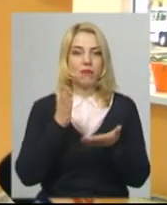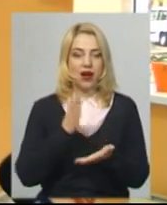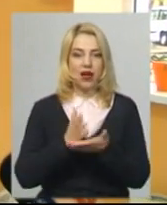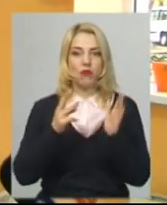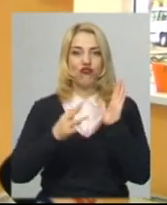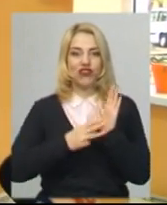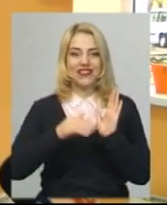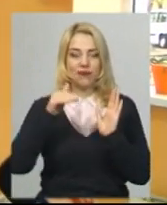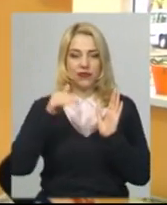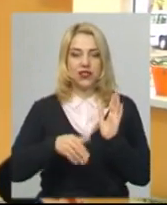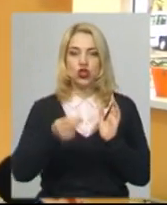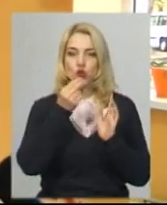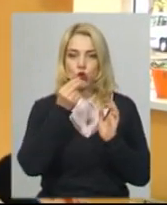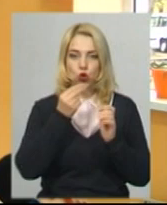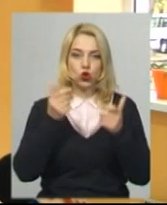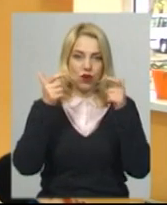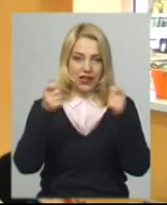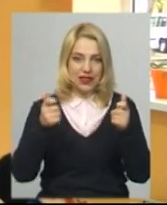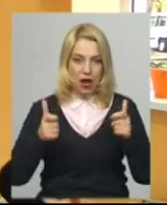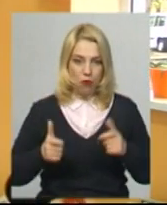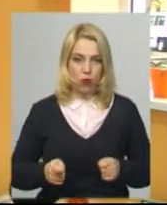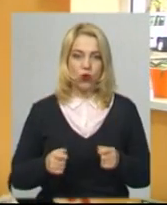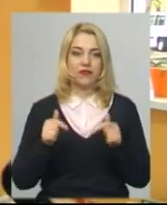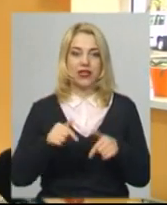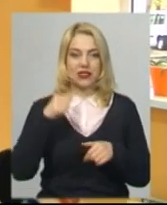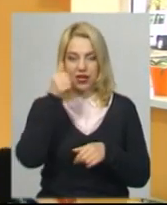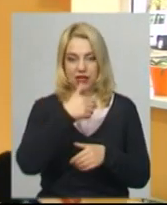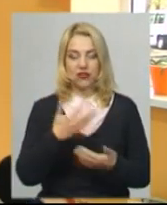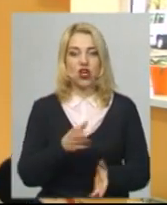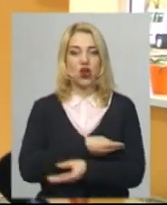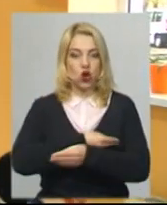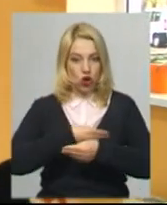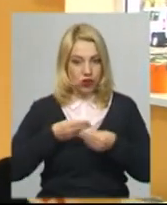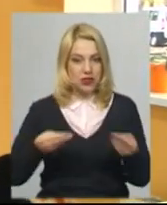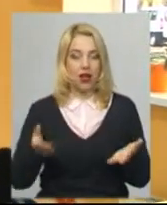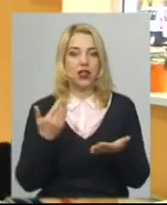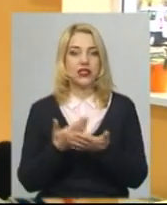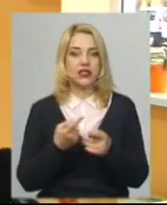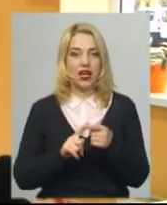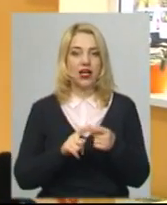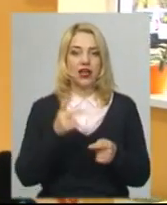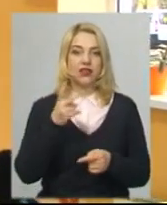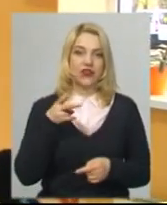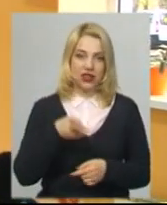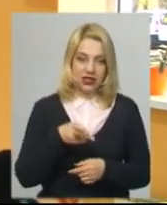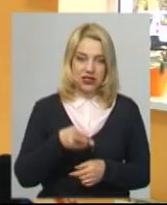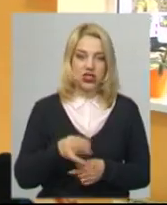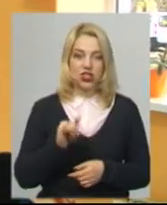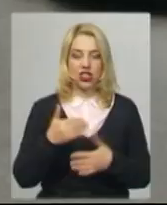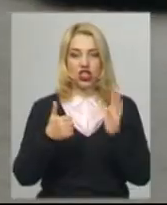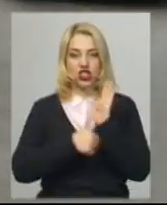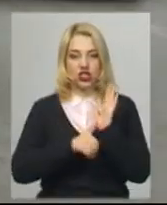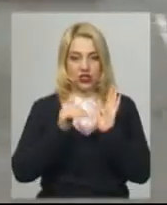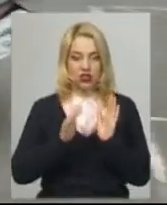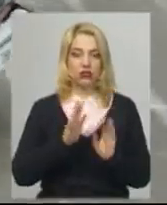продуктових наборів на цей рік. Ми вже роздали частково це майже 2 тисячі, ну і ще 6 тисяч будемо